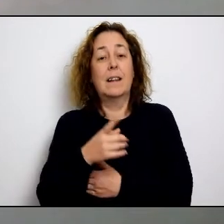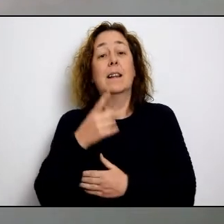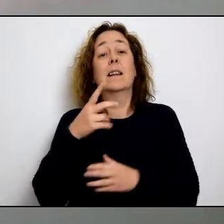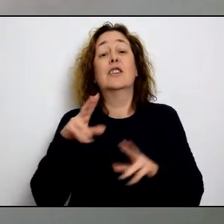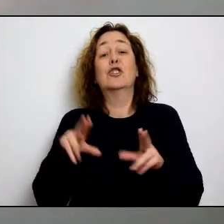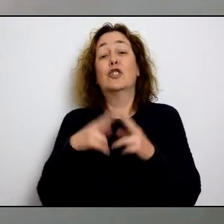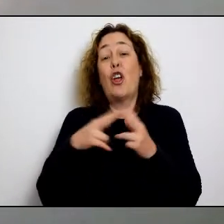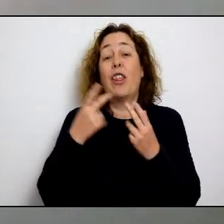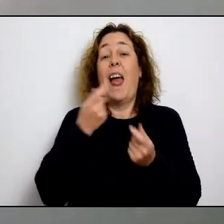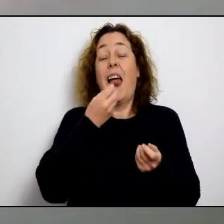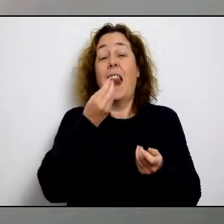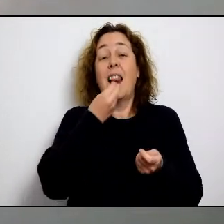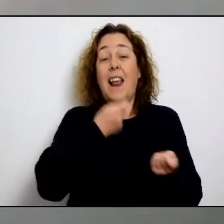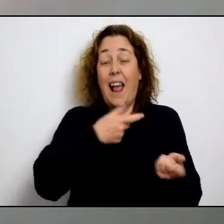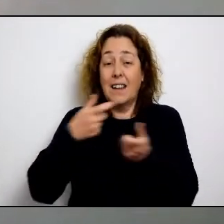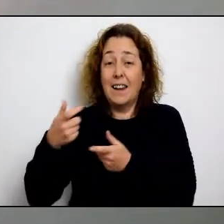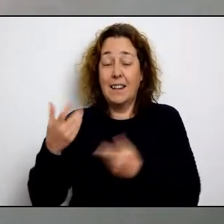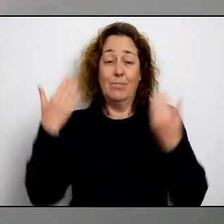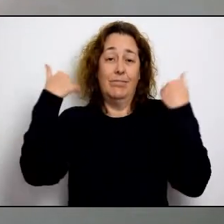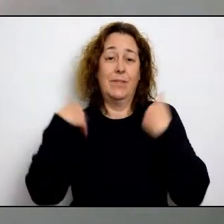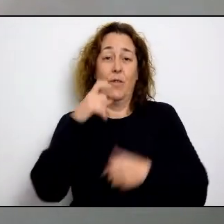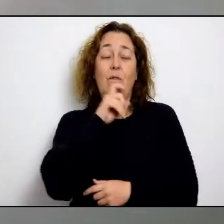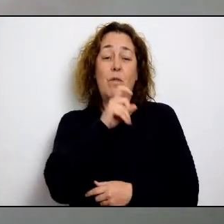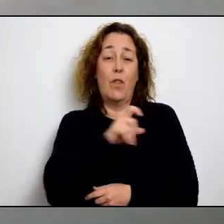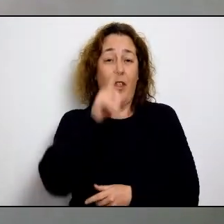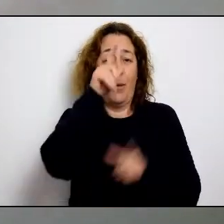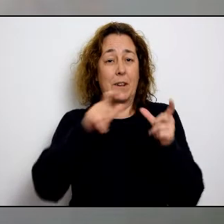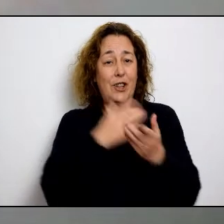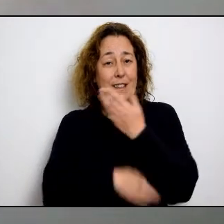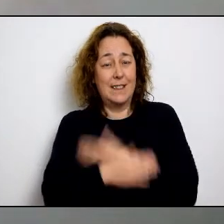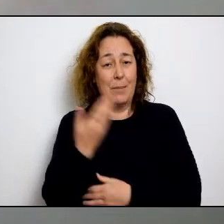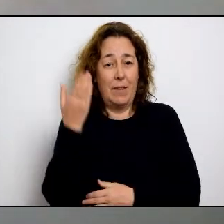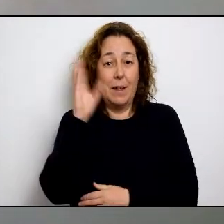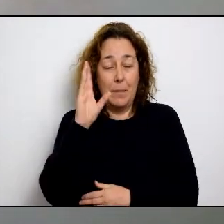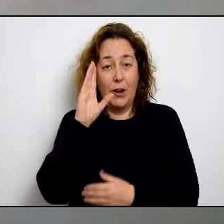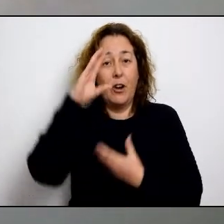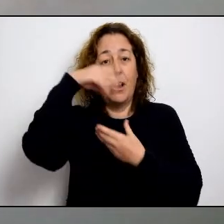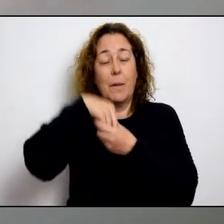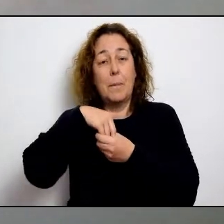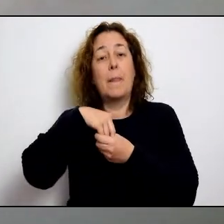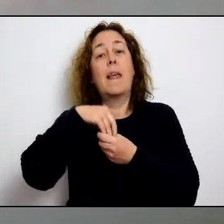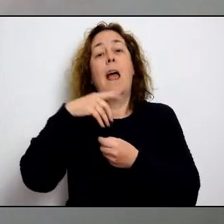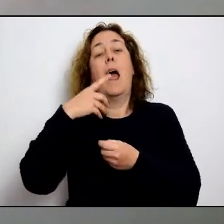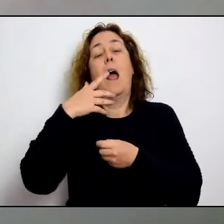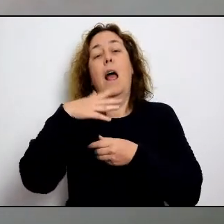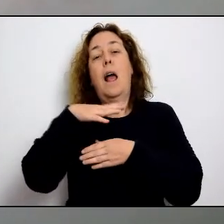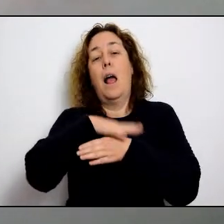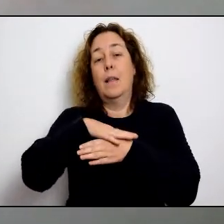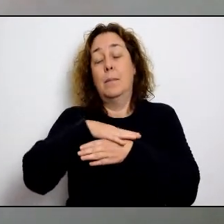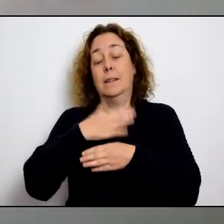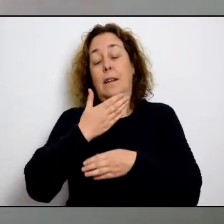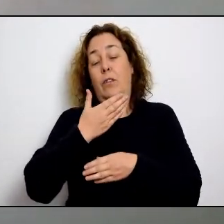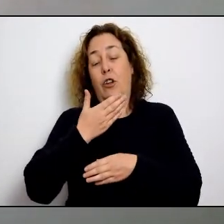es té a baix de la Fundació de Persones amb Discapacitat. Com sabeu, el social càtering, associat a la Fundació de